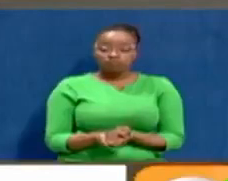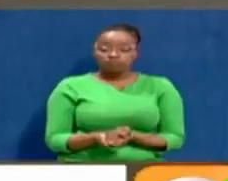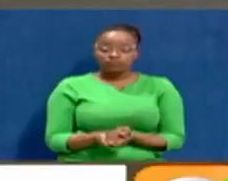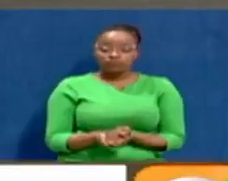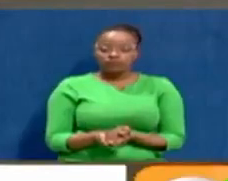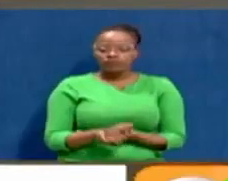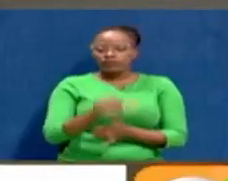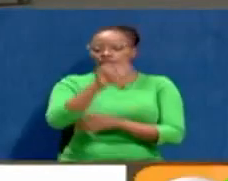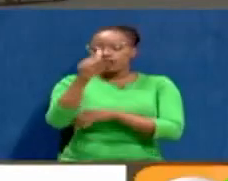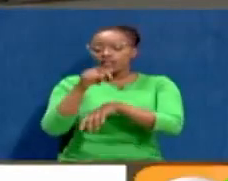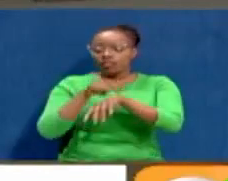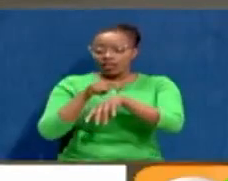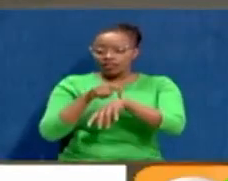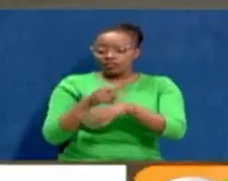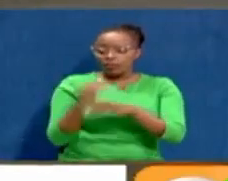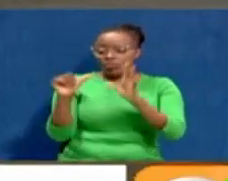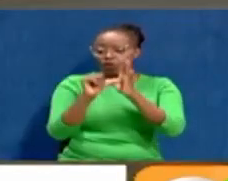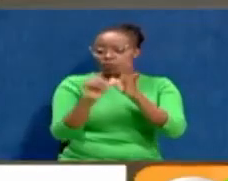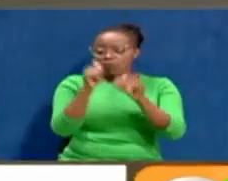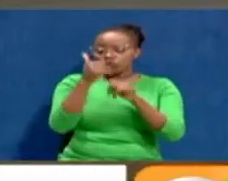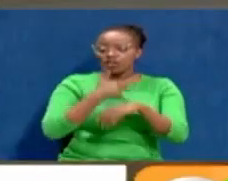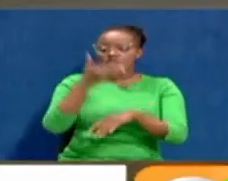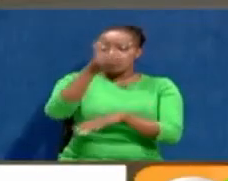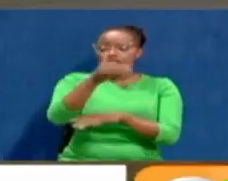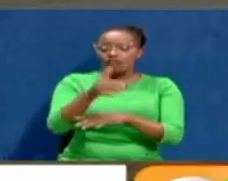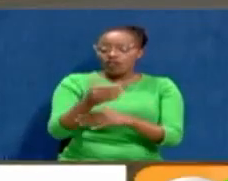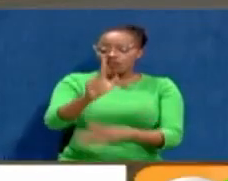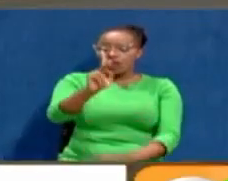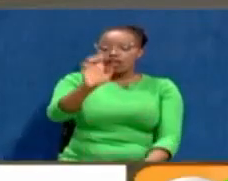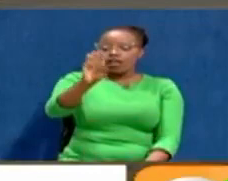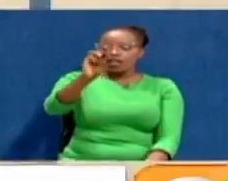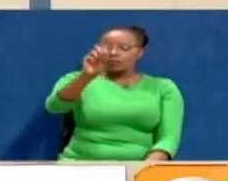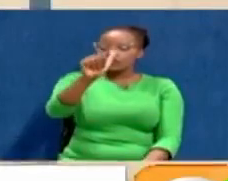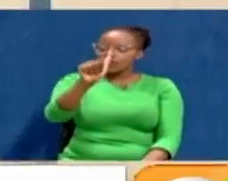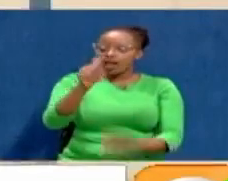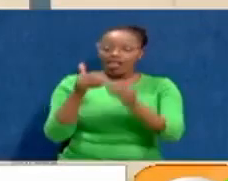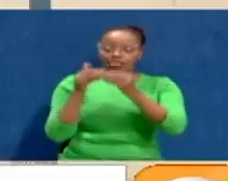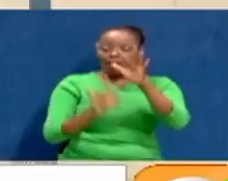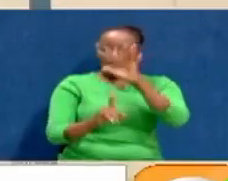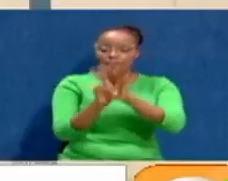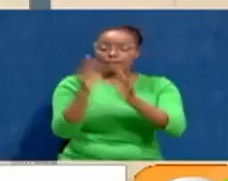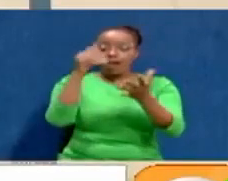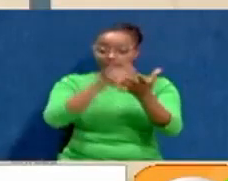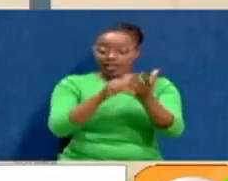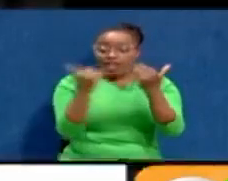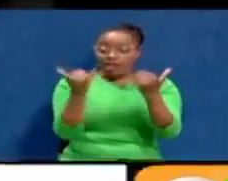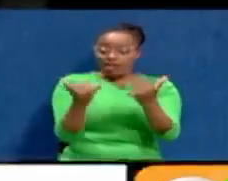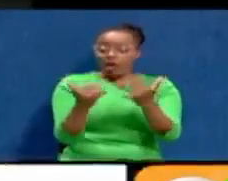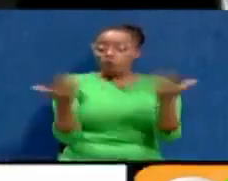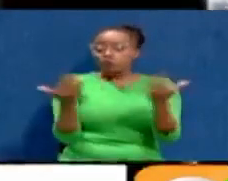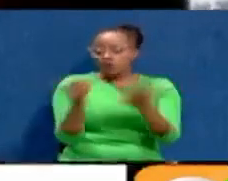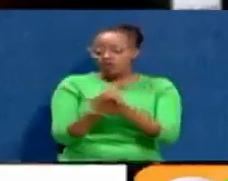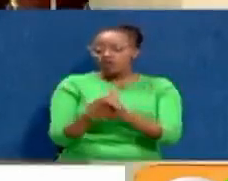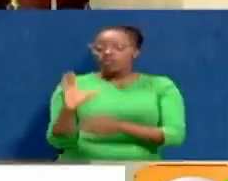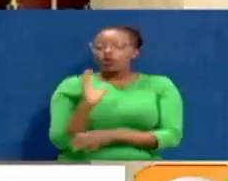Komara nyingine tena masahibu yanayo ikumba mamlaka ya Kemsa ilibuka hileo. Ikiwa ni kwenye